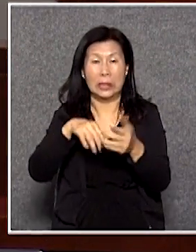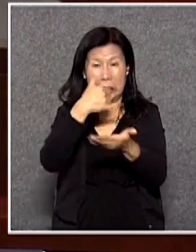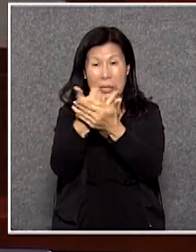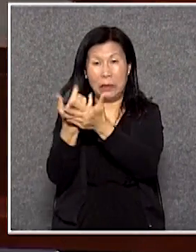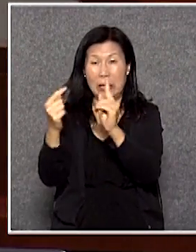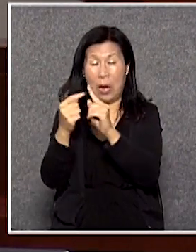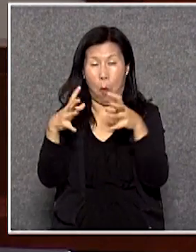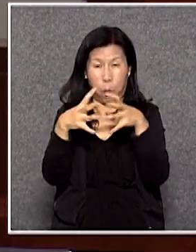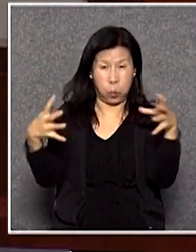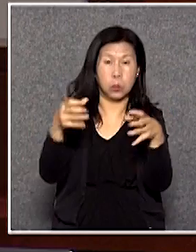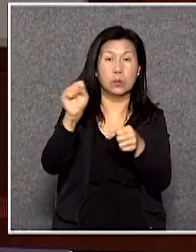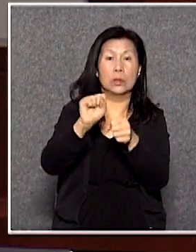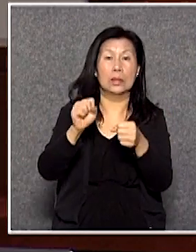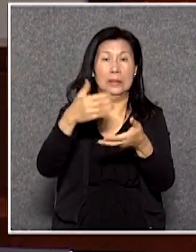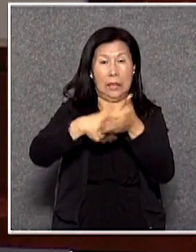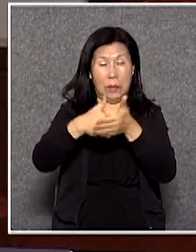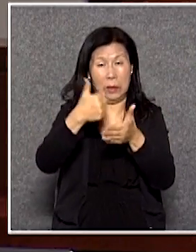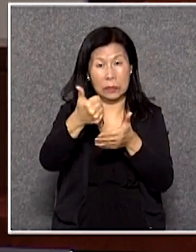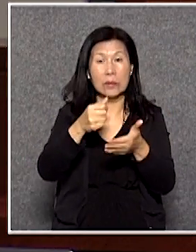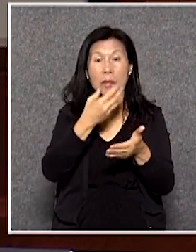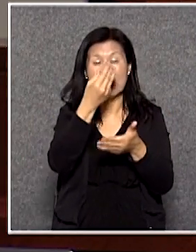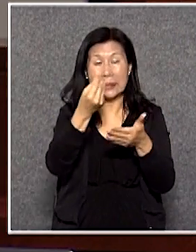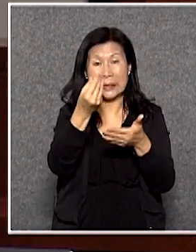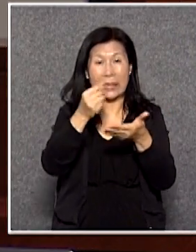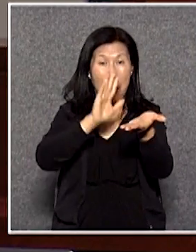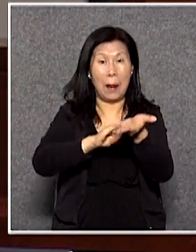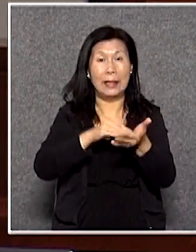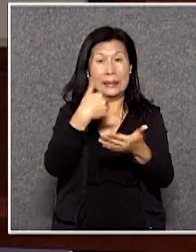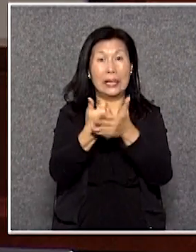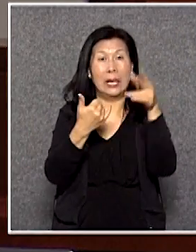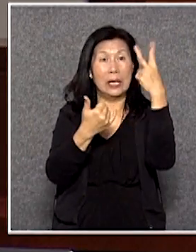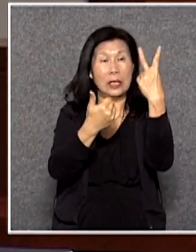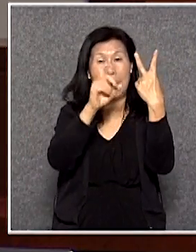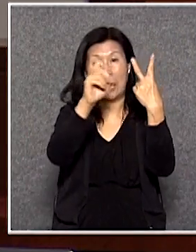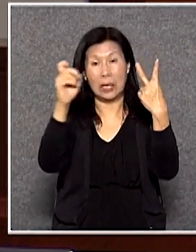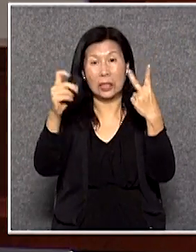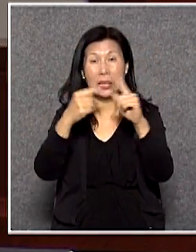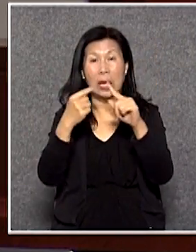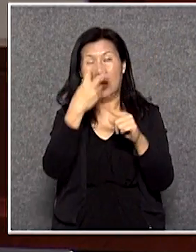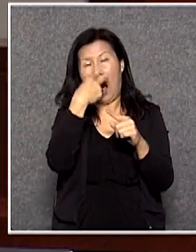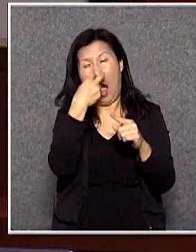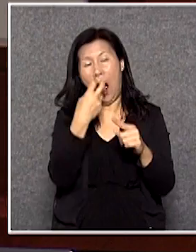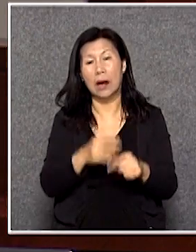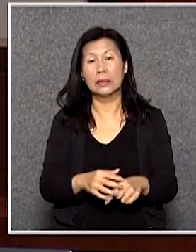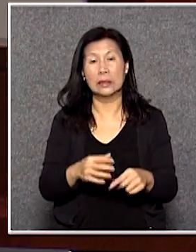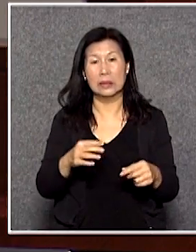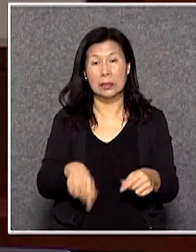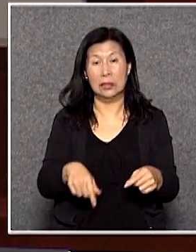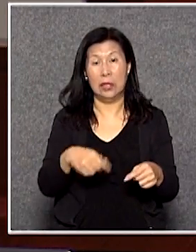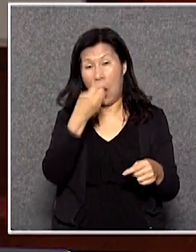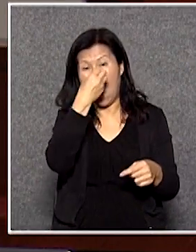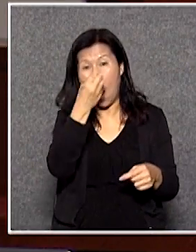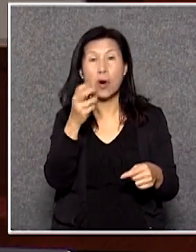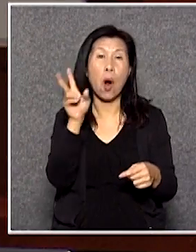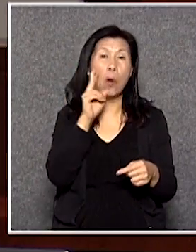數是會減少的沙士死二百九十九個人那時候大家都如喪巧比整個香港